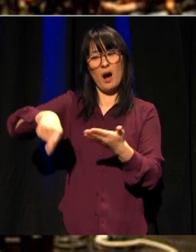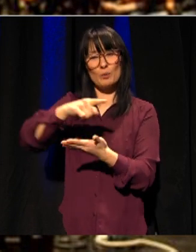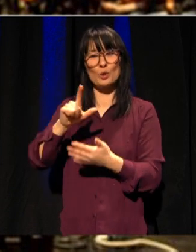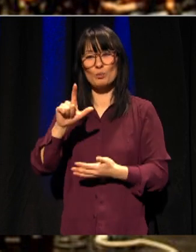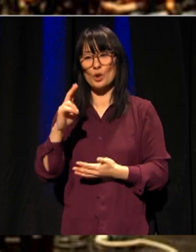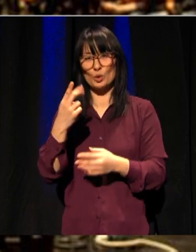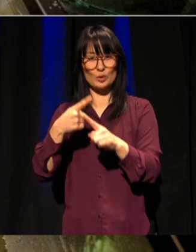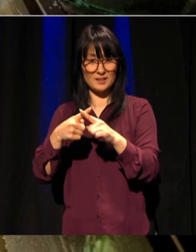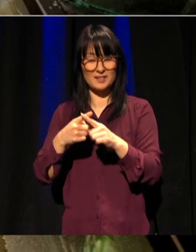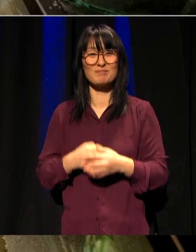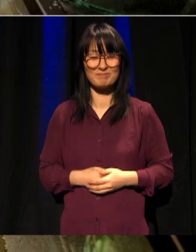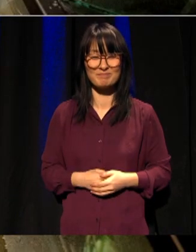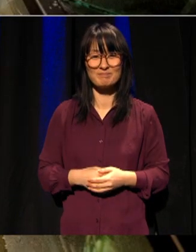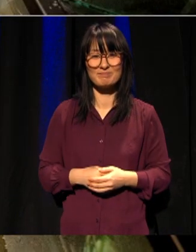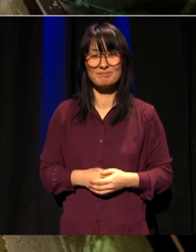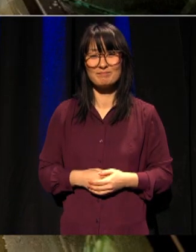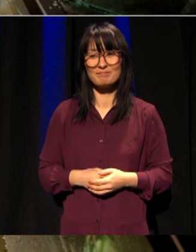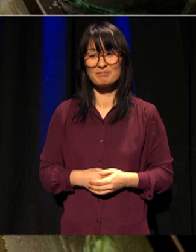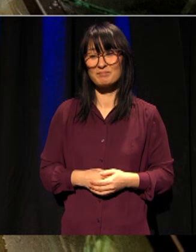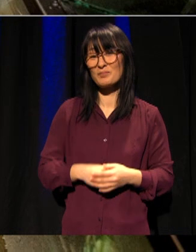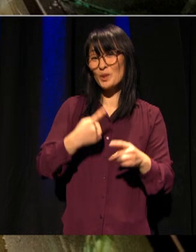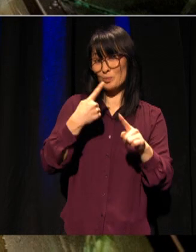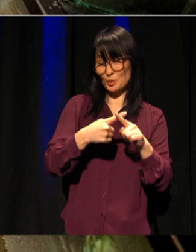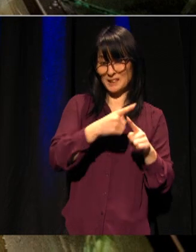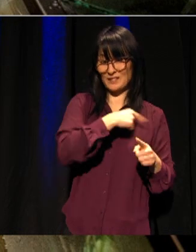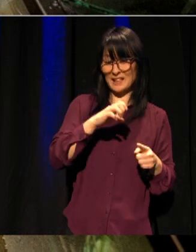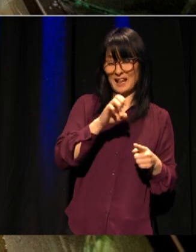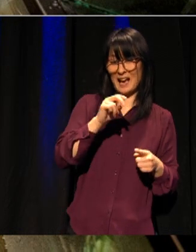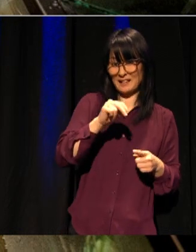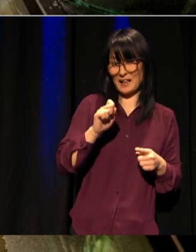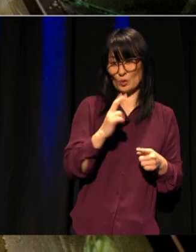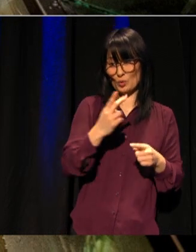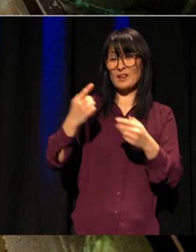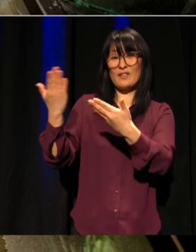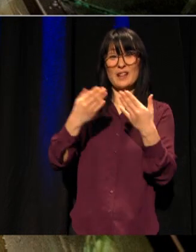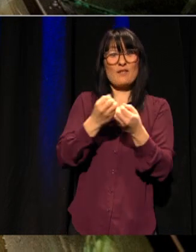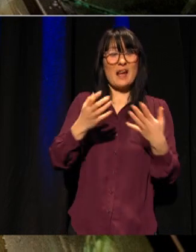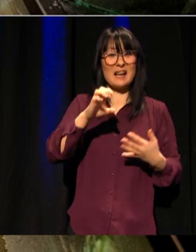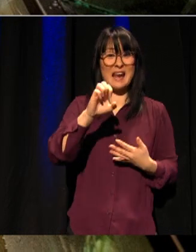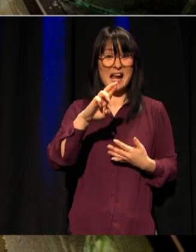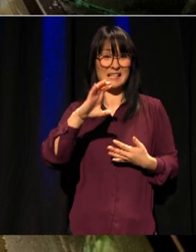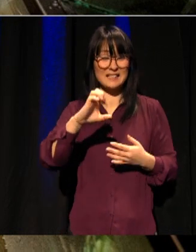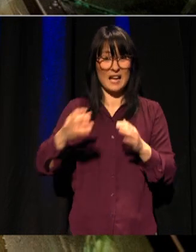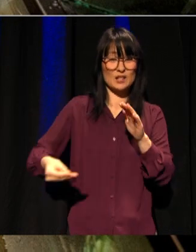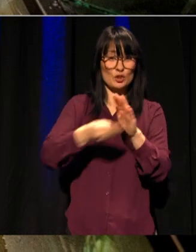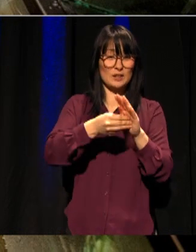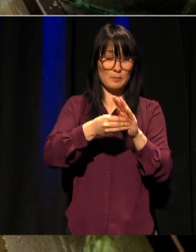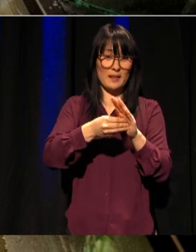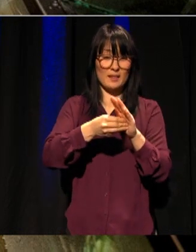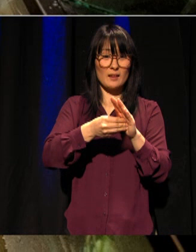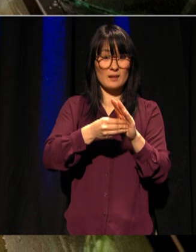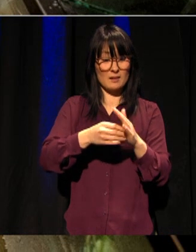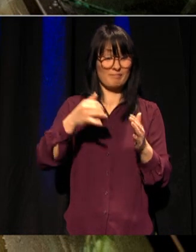NTNU fikk flere ERC-grants i 2020. Derav vårt første ERC-Synergy Grant.